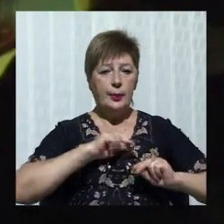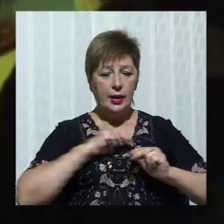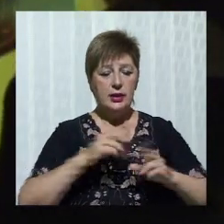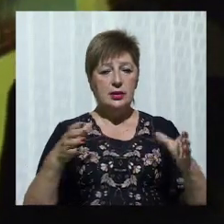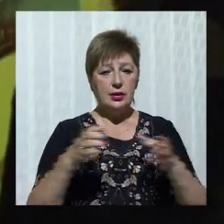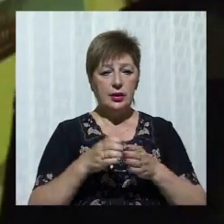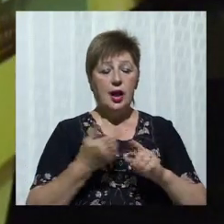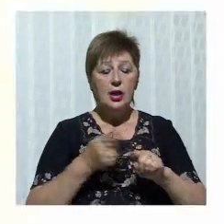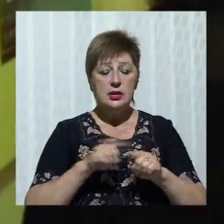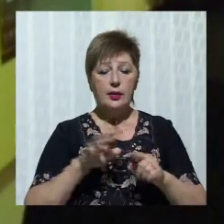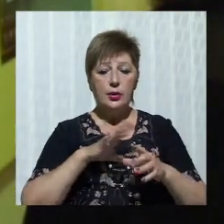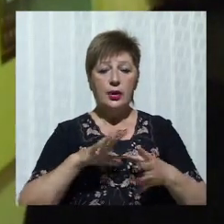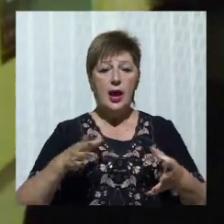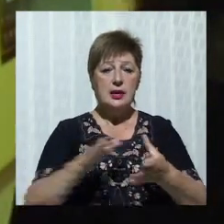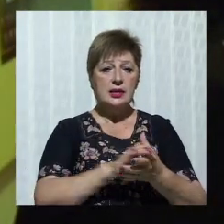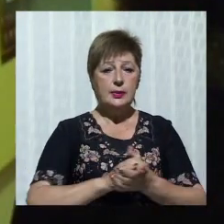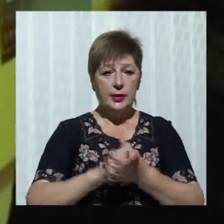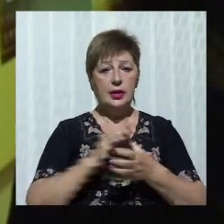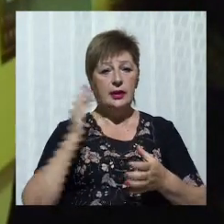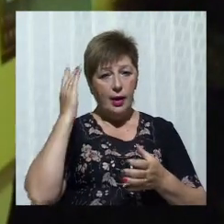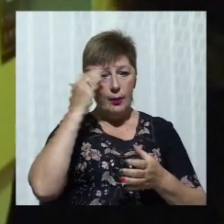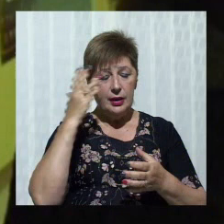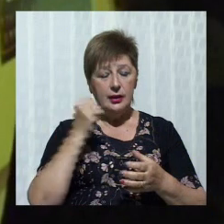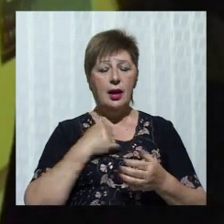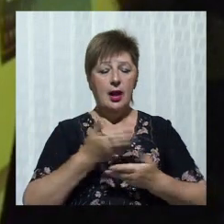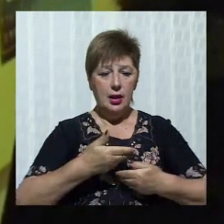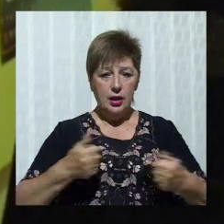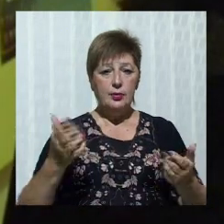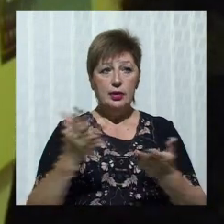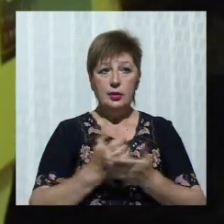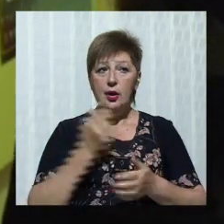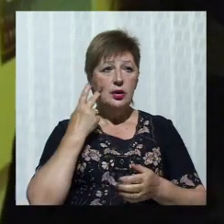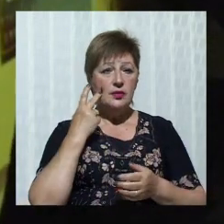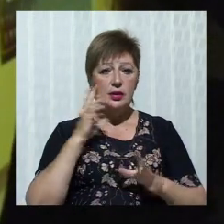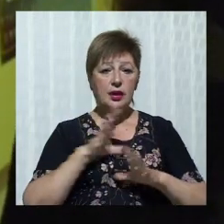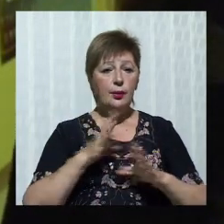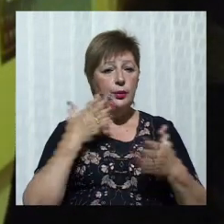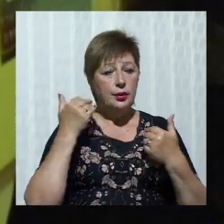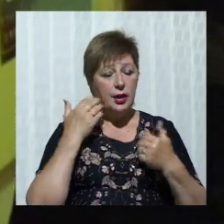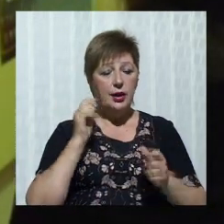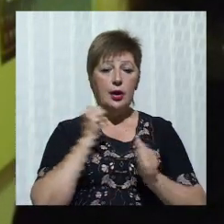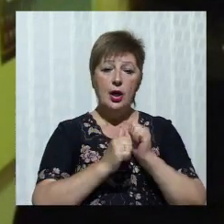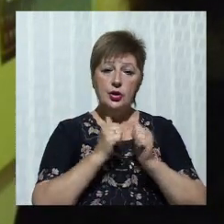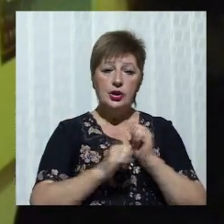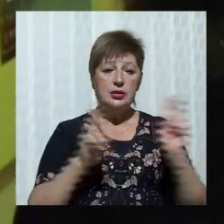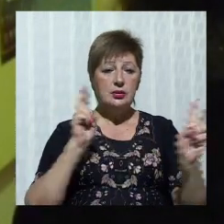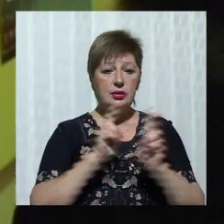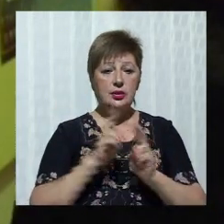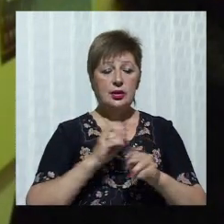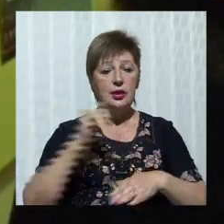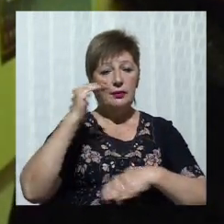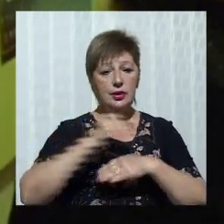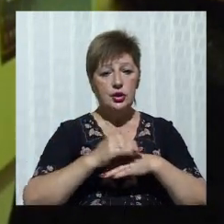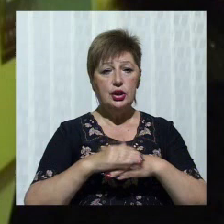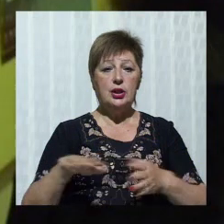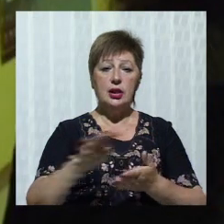спільна мета і ми її досягли. Не завжди було легко, ми досить часто зустрічалися на вечірніх